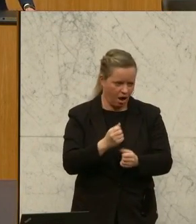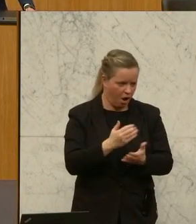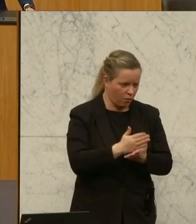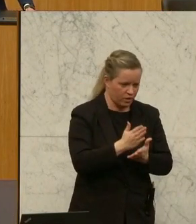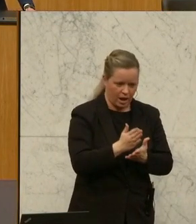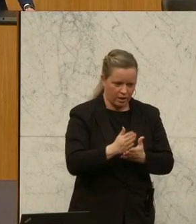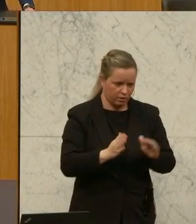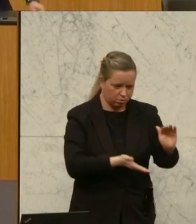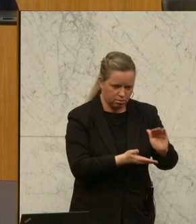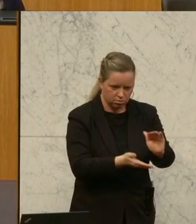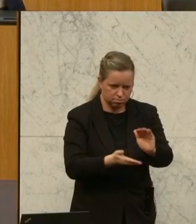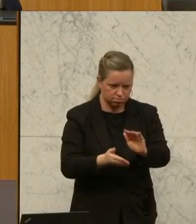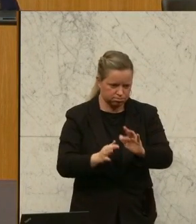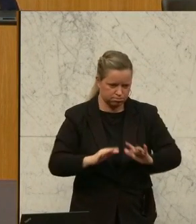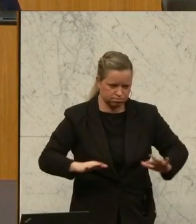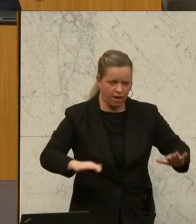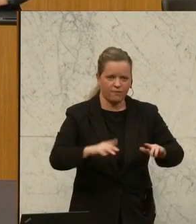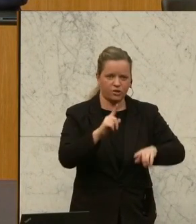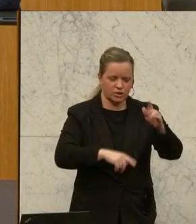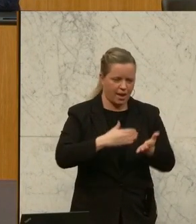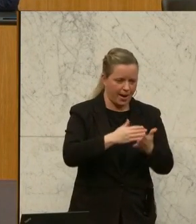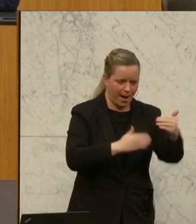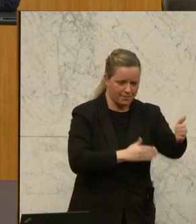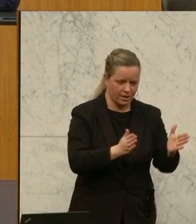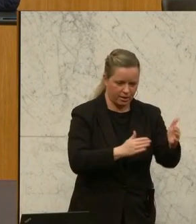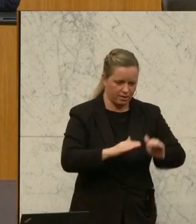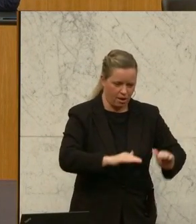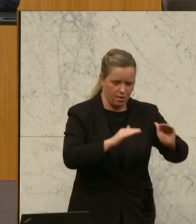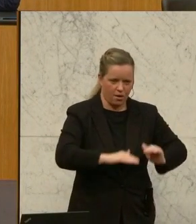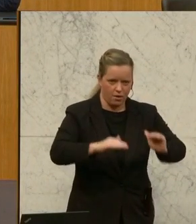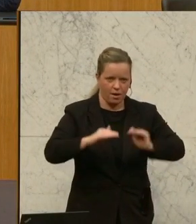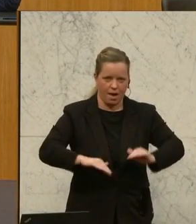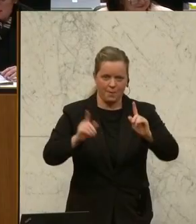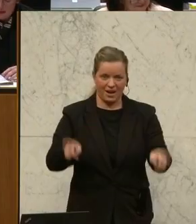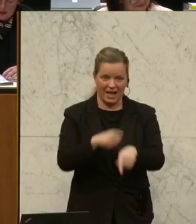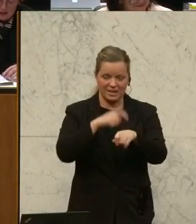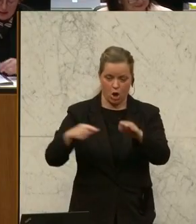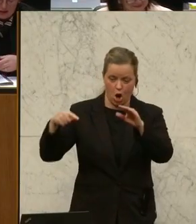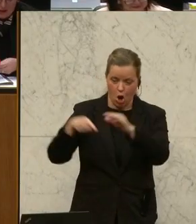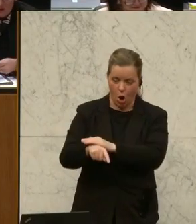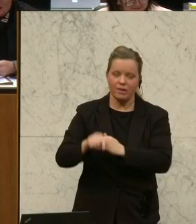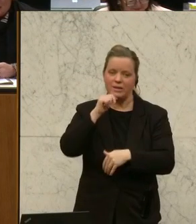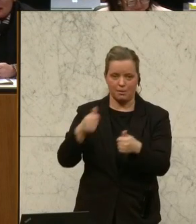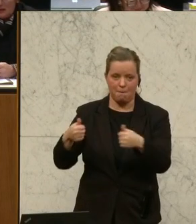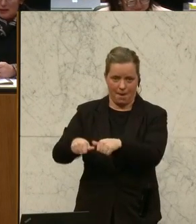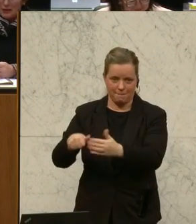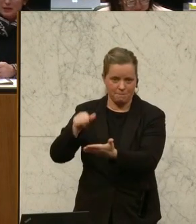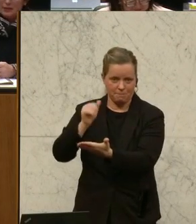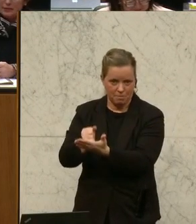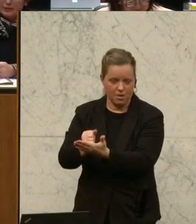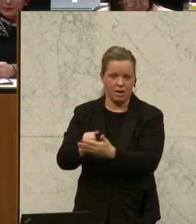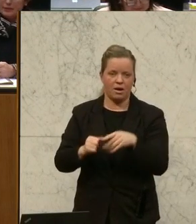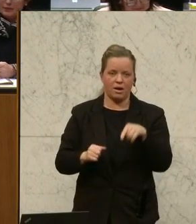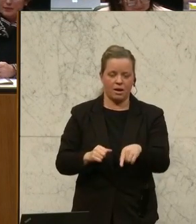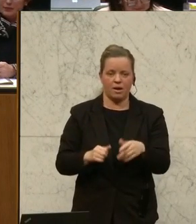Schwimmweste aushändigen, aber gleichzeitig das Leck nicht stopfen. Und das wissen alle Menschen da draußen, die wissen das. Nur Sie